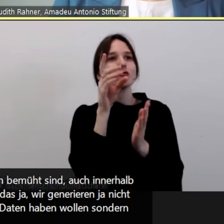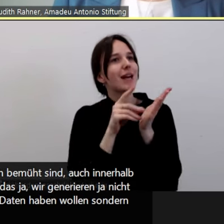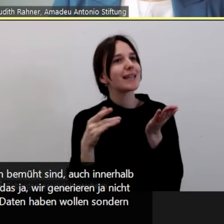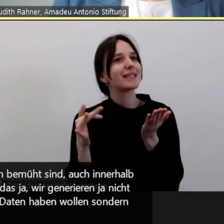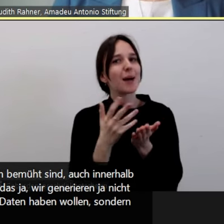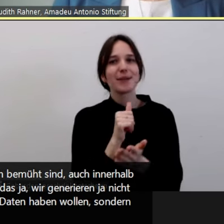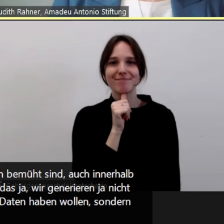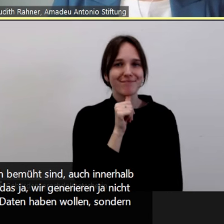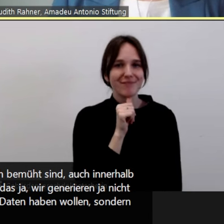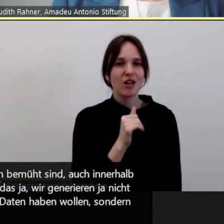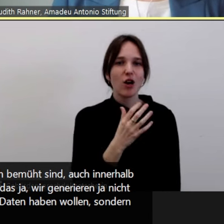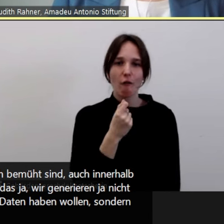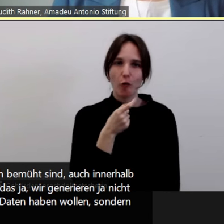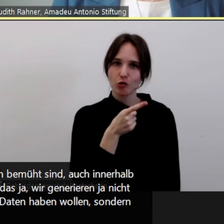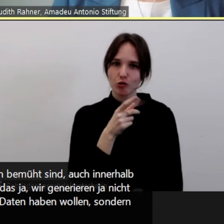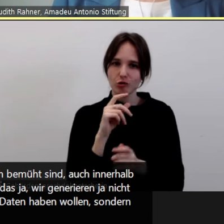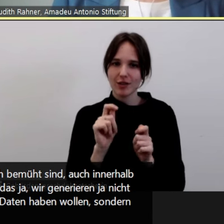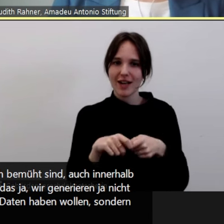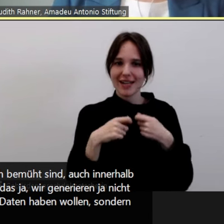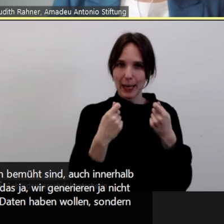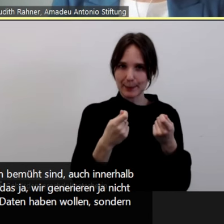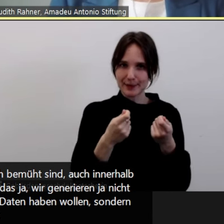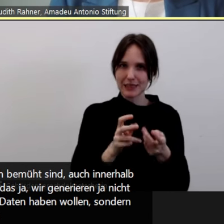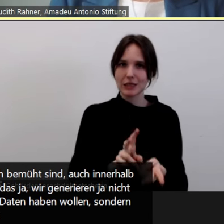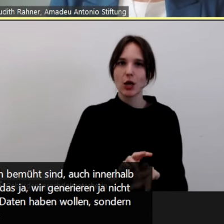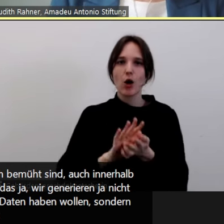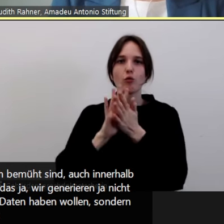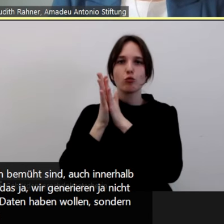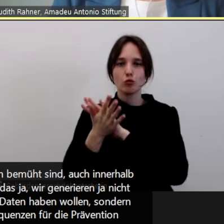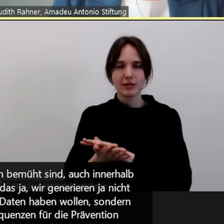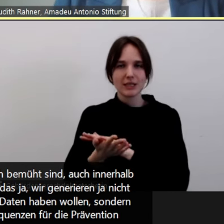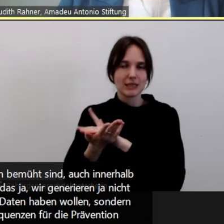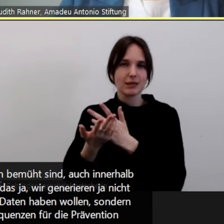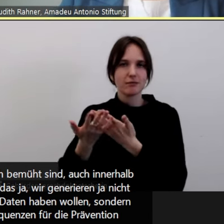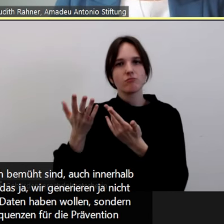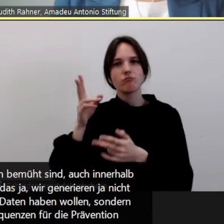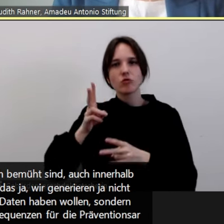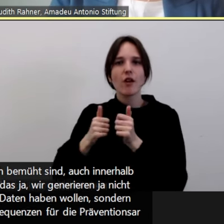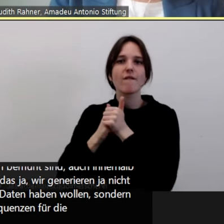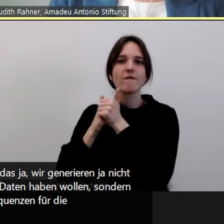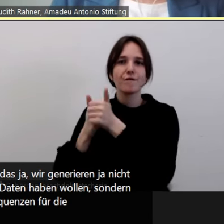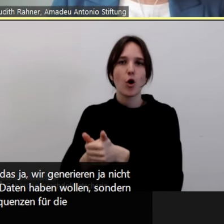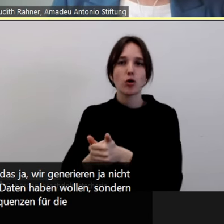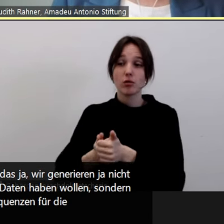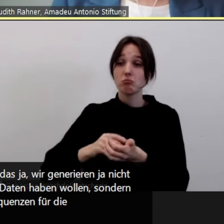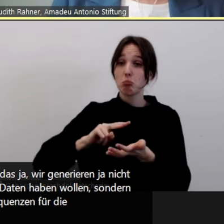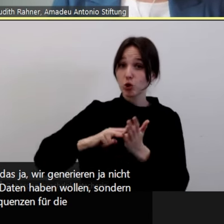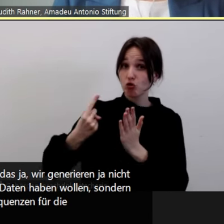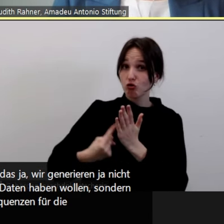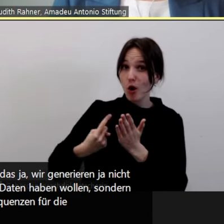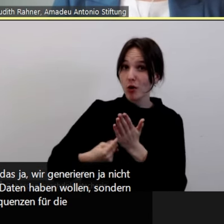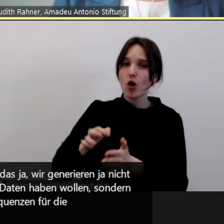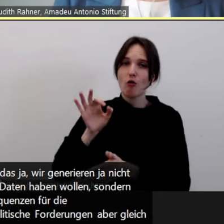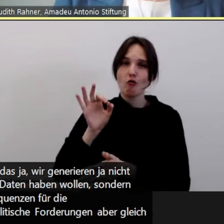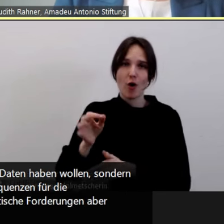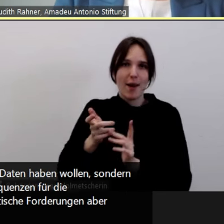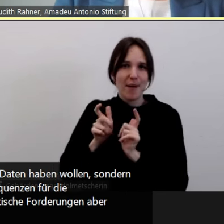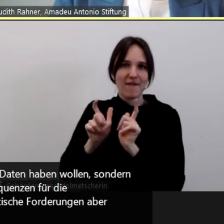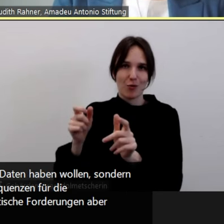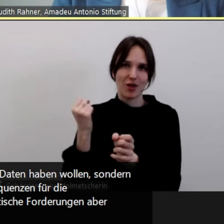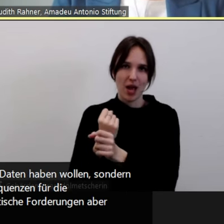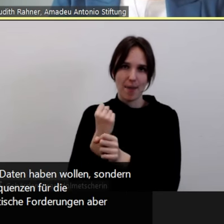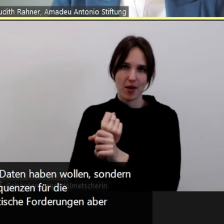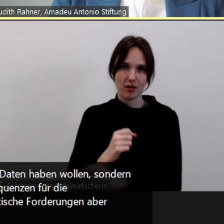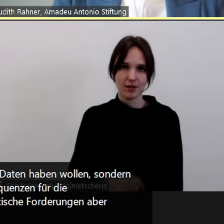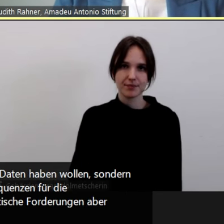Meldungen irgendwie auch Konsequenzen für die Präventionsarbeit ziehen zu können, politische Forderungen, aber gleichzeitig zu gucken, wie muss